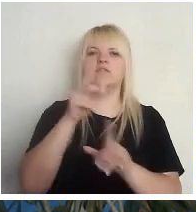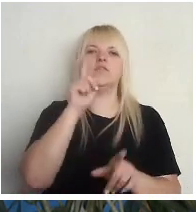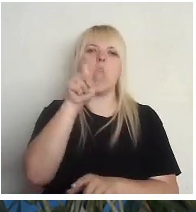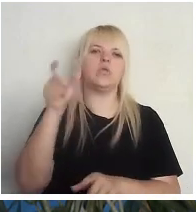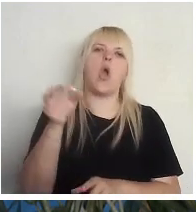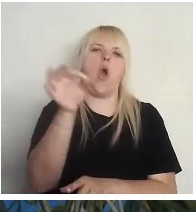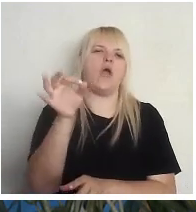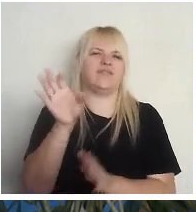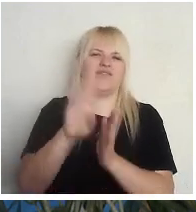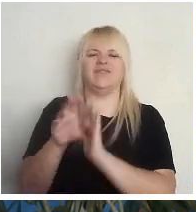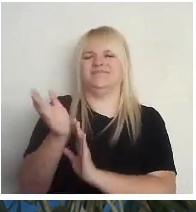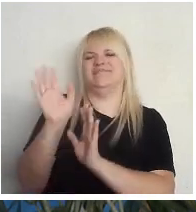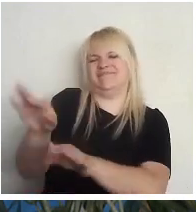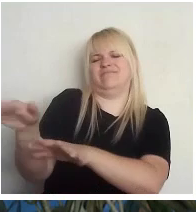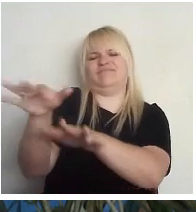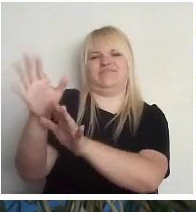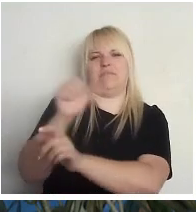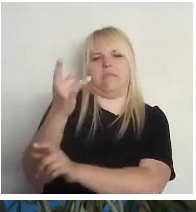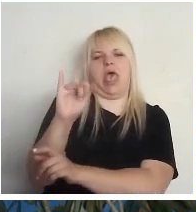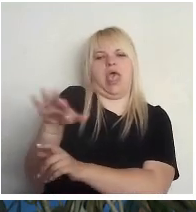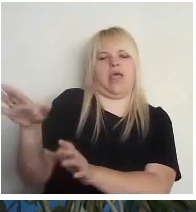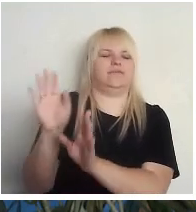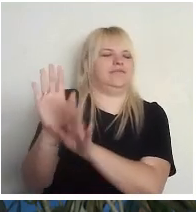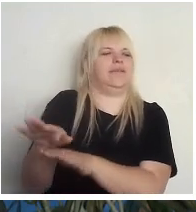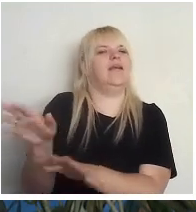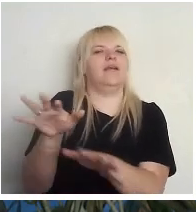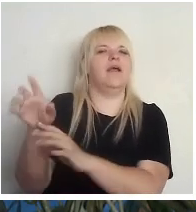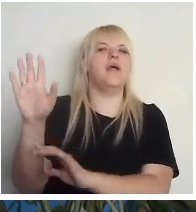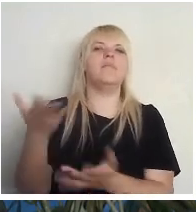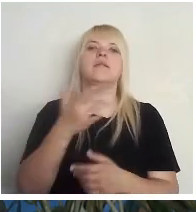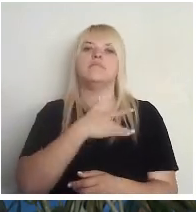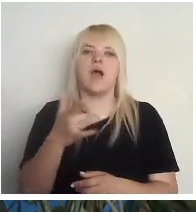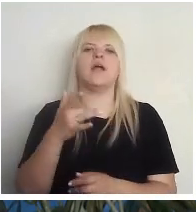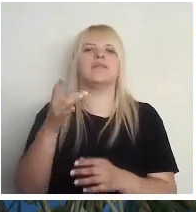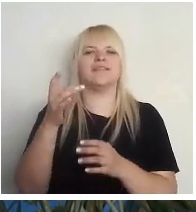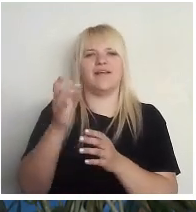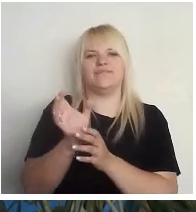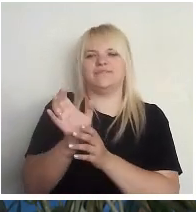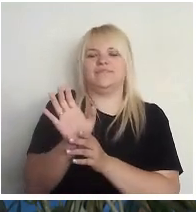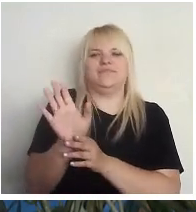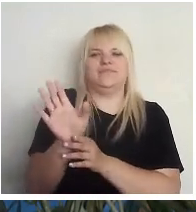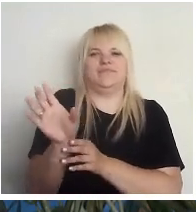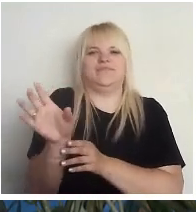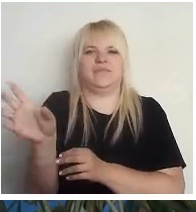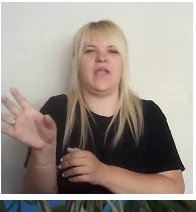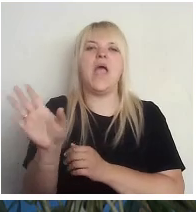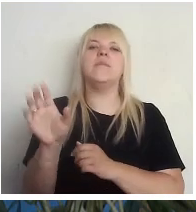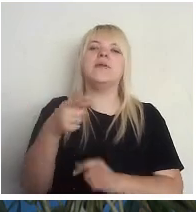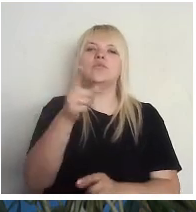lai jau tur padarbojās bērnie, partijā mēs viņus tur tālāk, tur ir kaut kādi griezti,